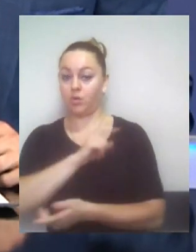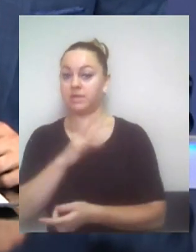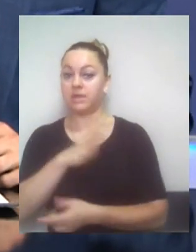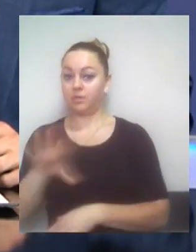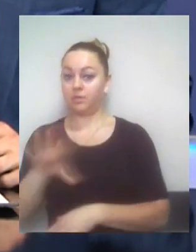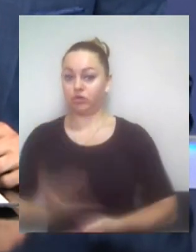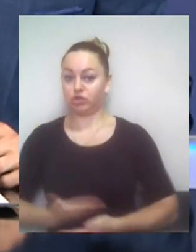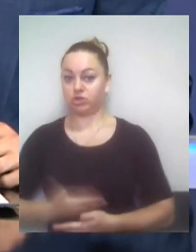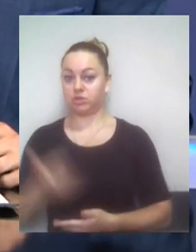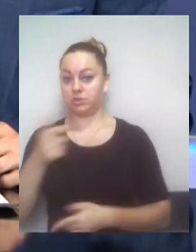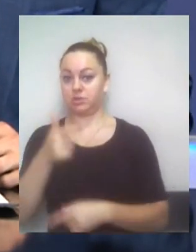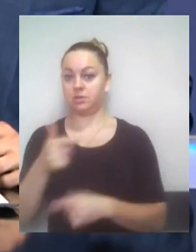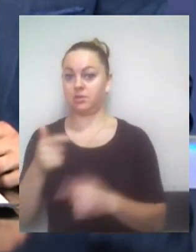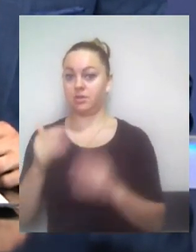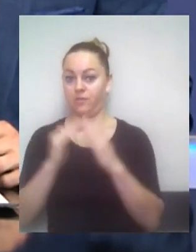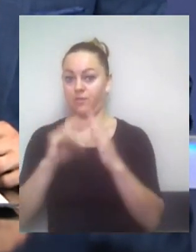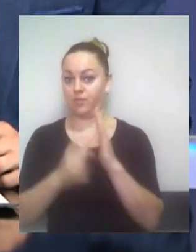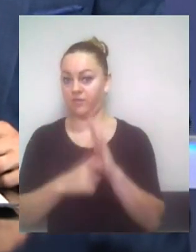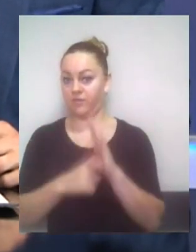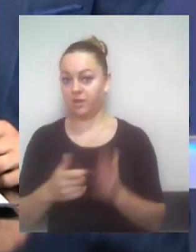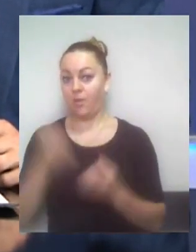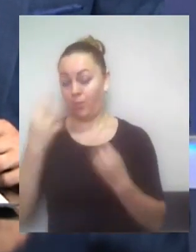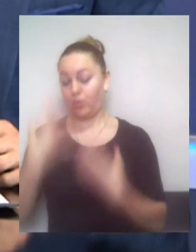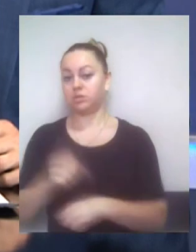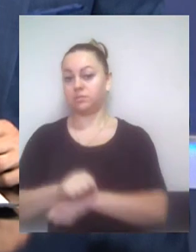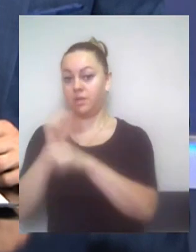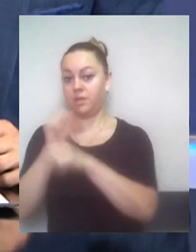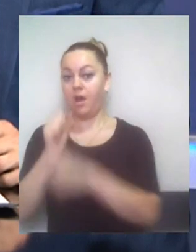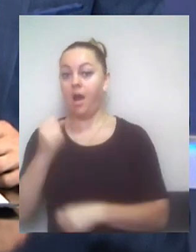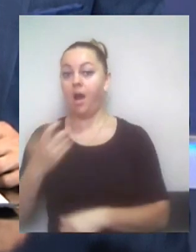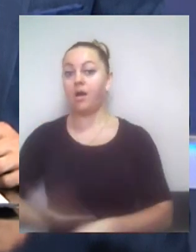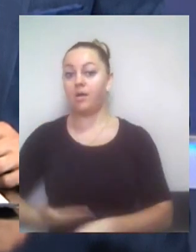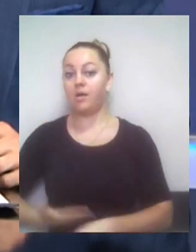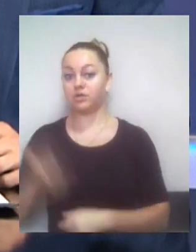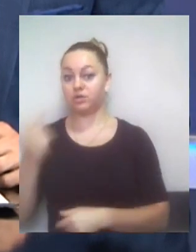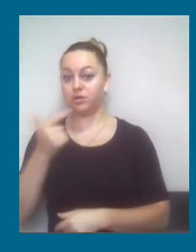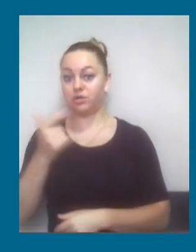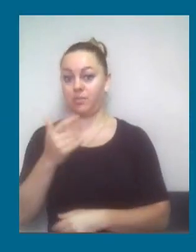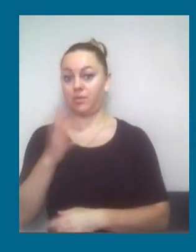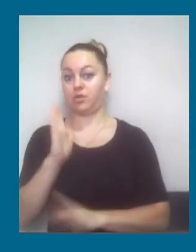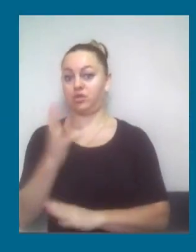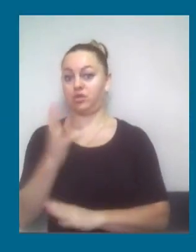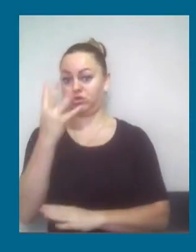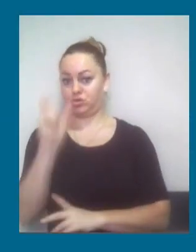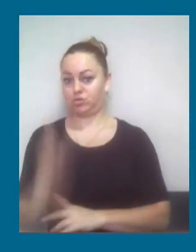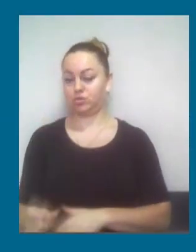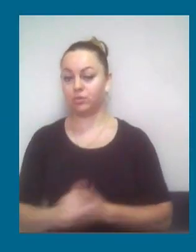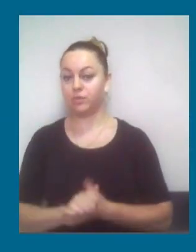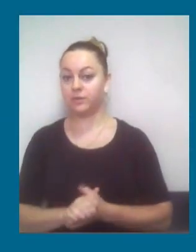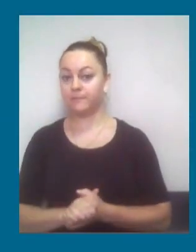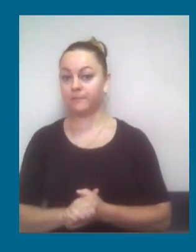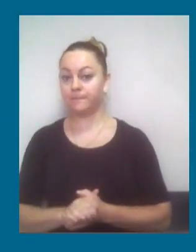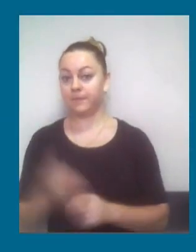перекривають цю дорогу. А з мешканців будинку себе назвало лише чотири особи. Тому ці обставини не є